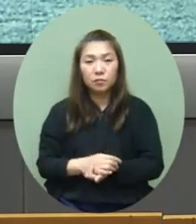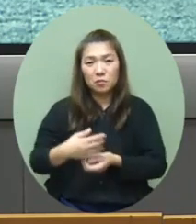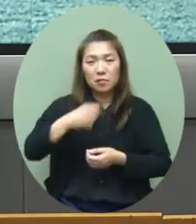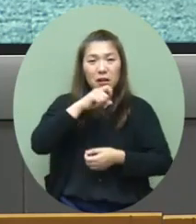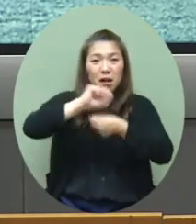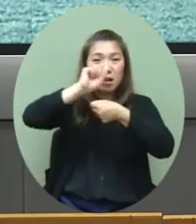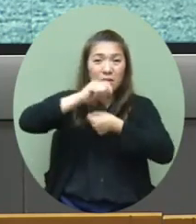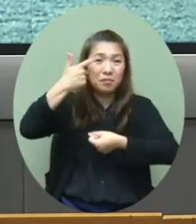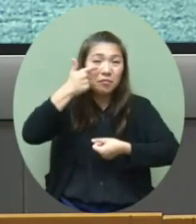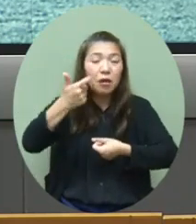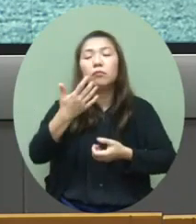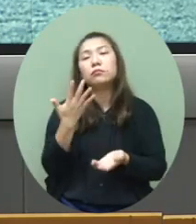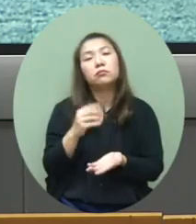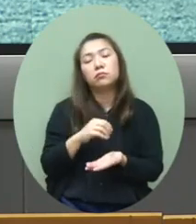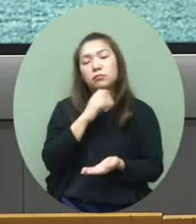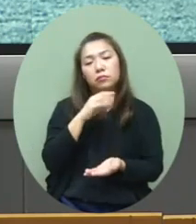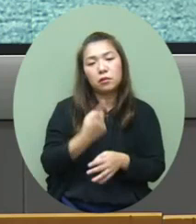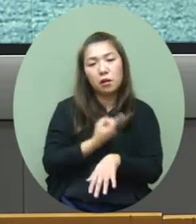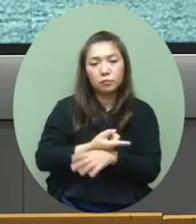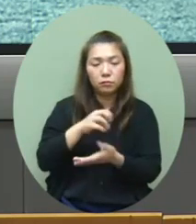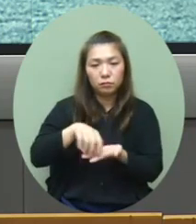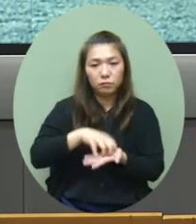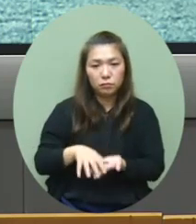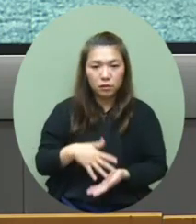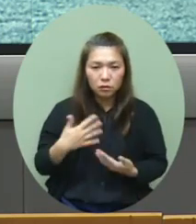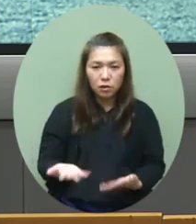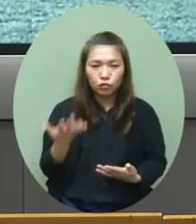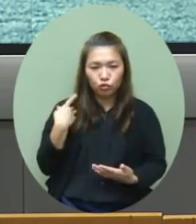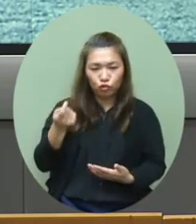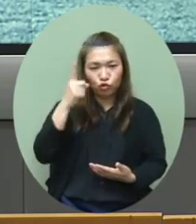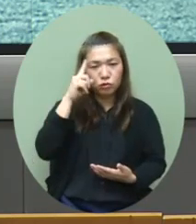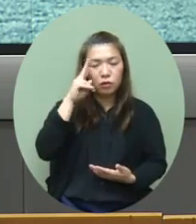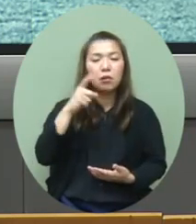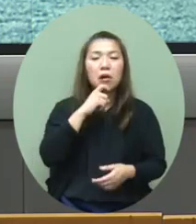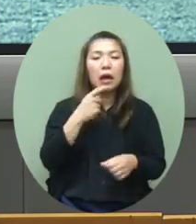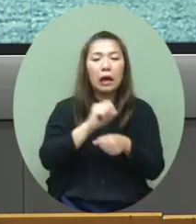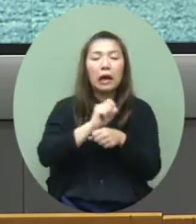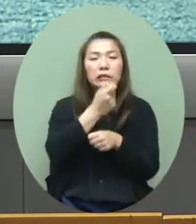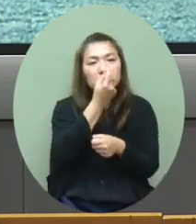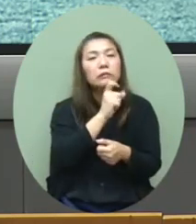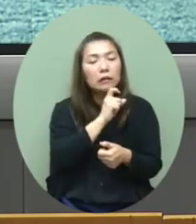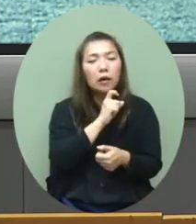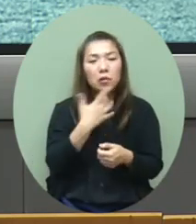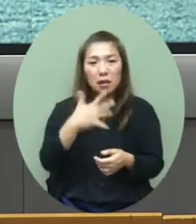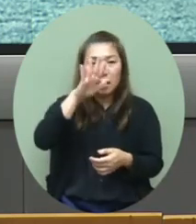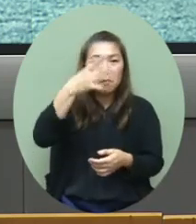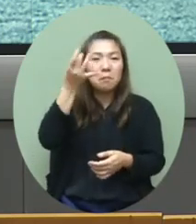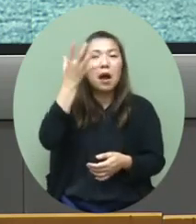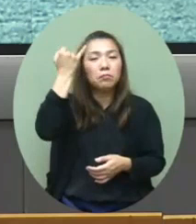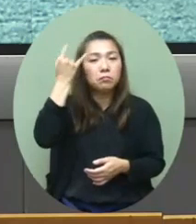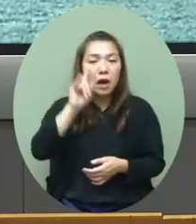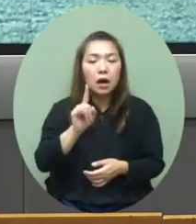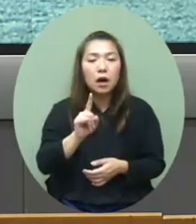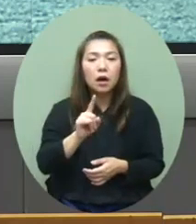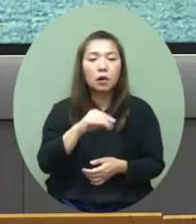大的增幅但是都是見到其實近兩天的個案都是不少的還有很多都是沒有源頭的個案